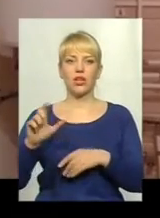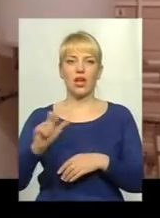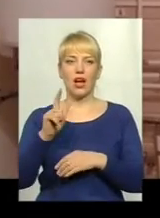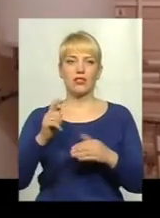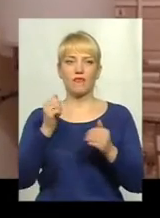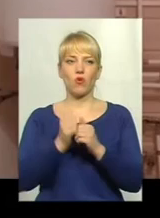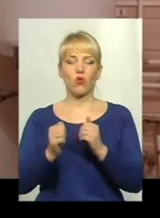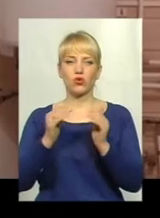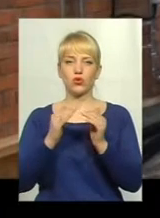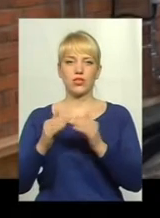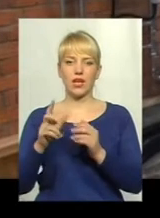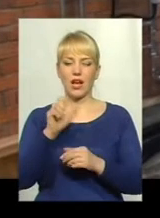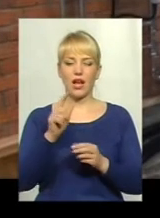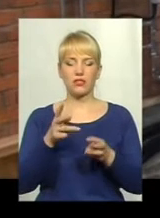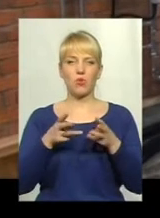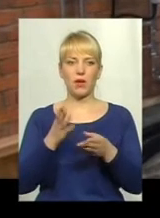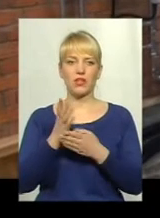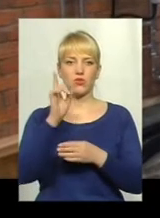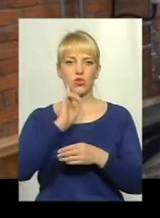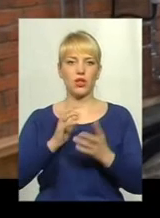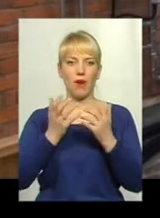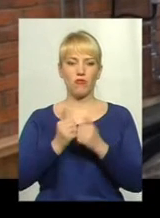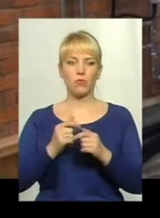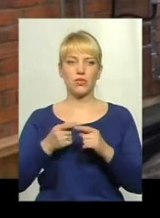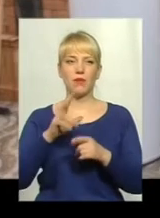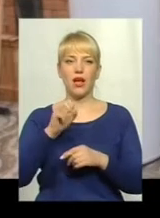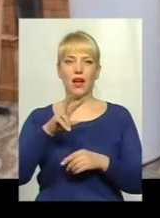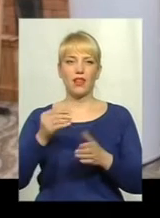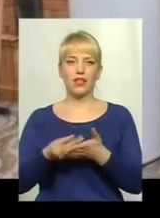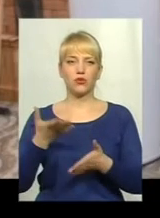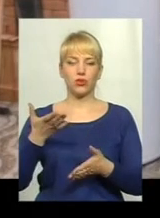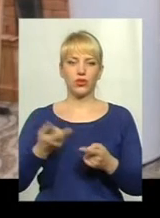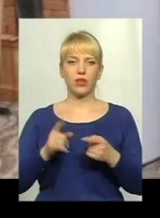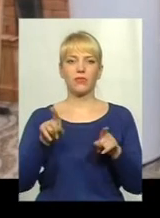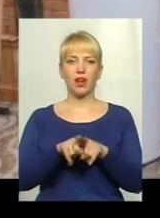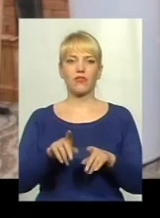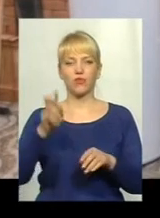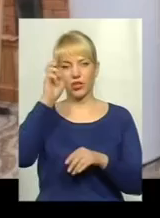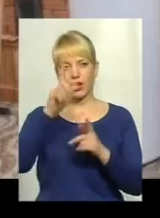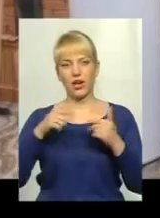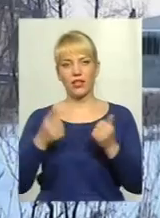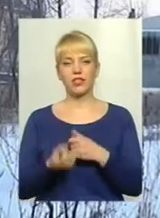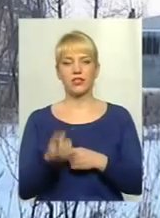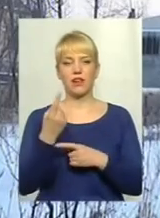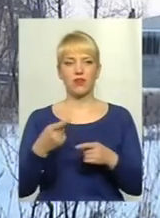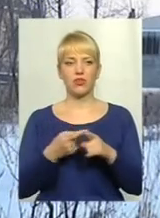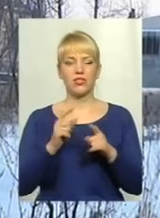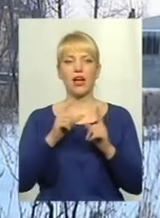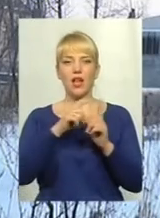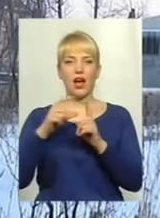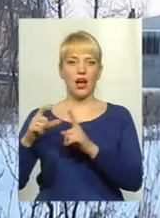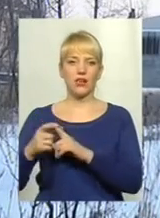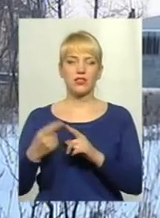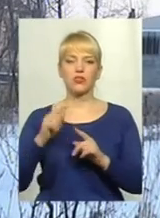Газове опалення є зручним, автоматизованим, але стало занадто дорогим. Відтак в країні з'явилося чергове гасло з економії